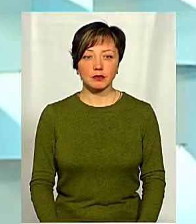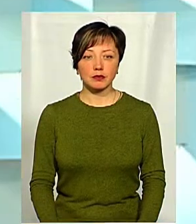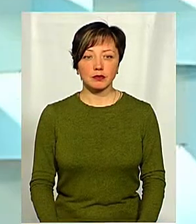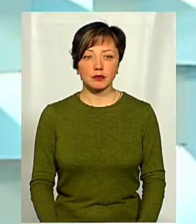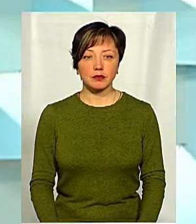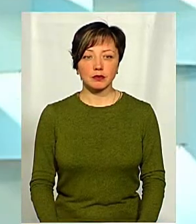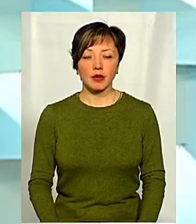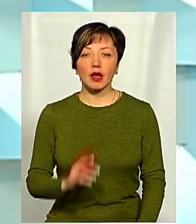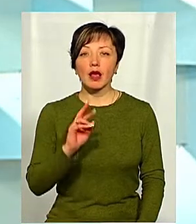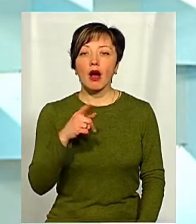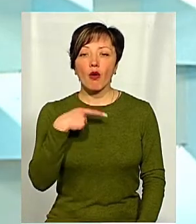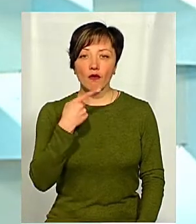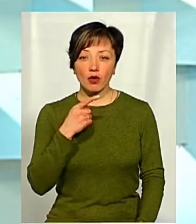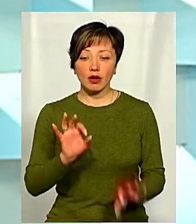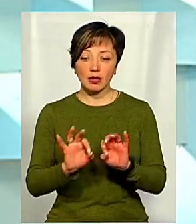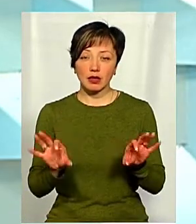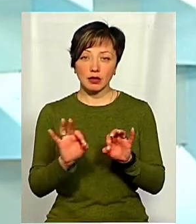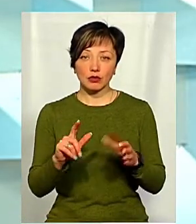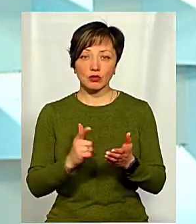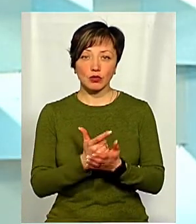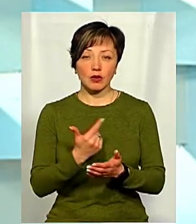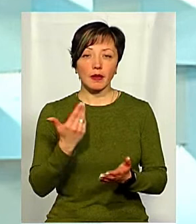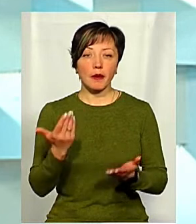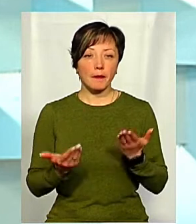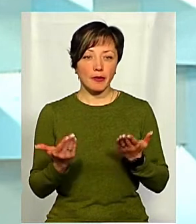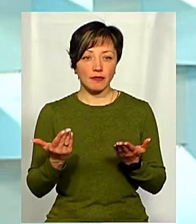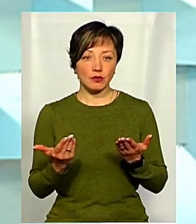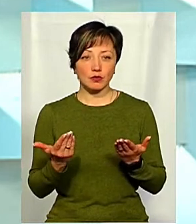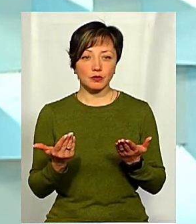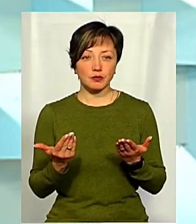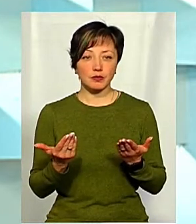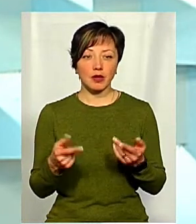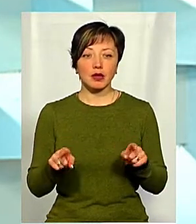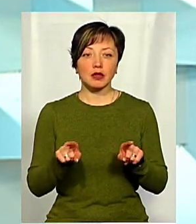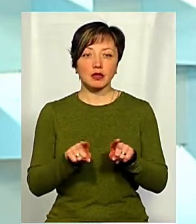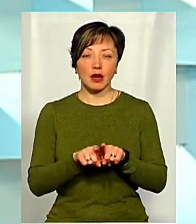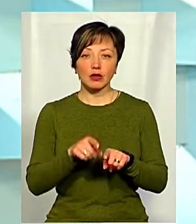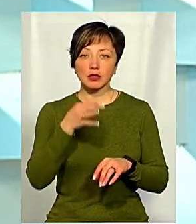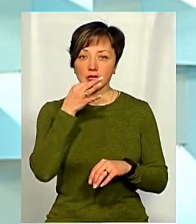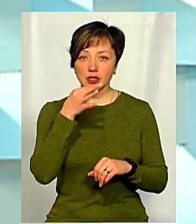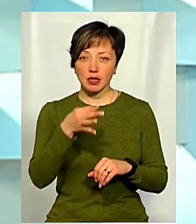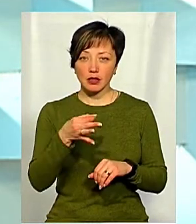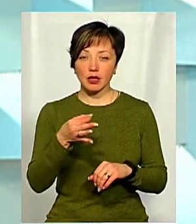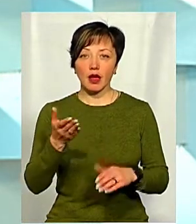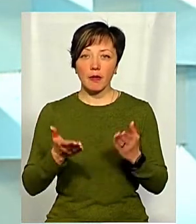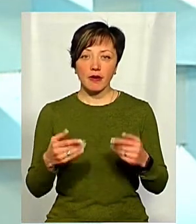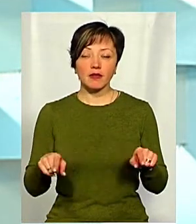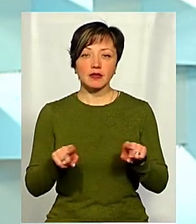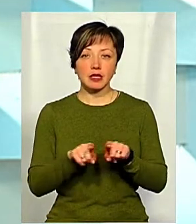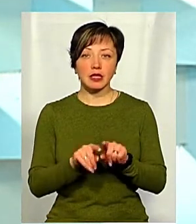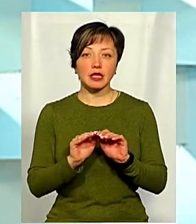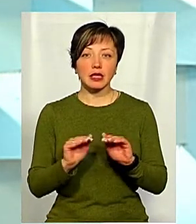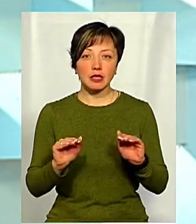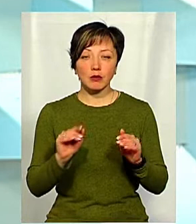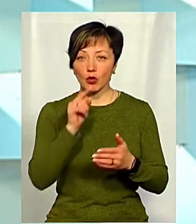Як говорити? Ну, в принципі, знову ж таки, я напевно, що також зазначила б, що напевно, що все ж таки